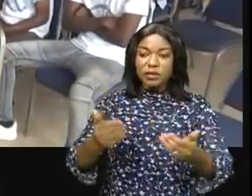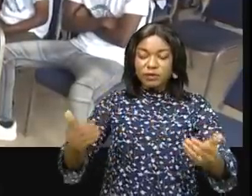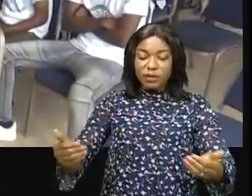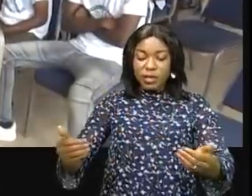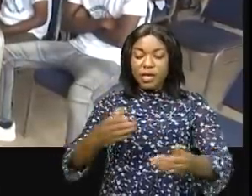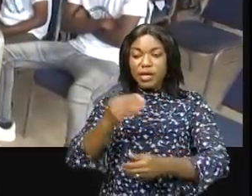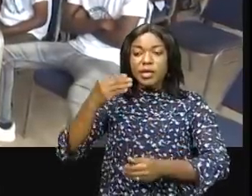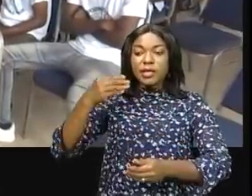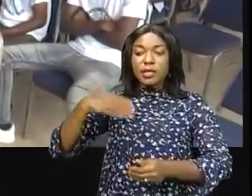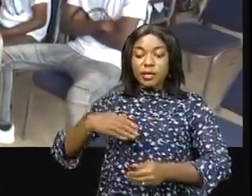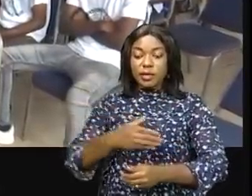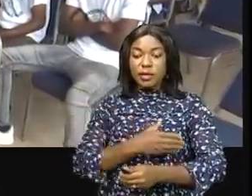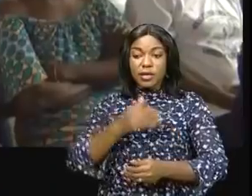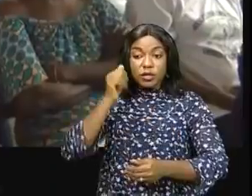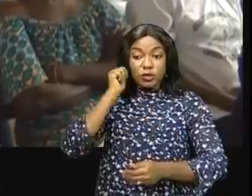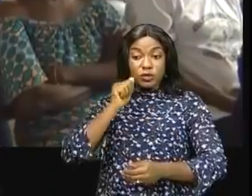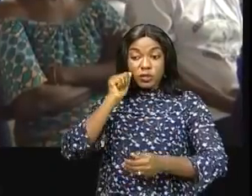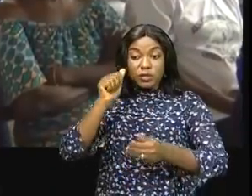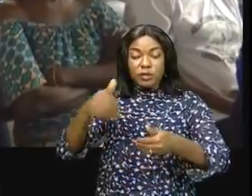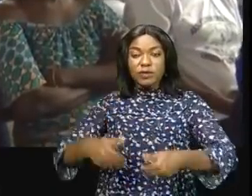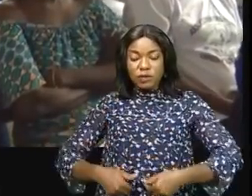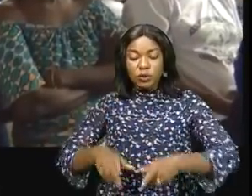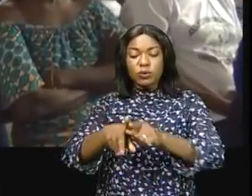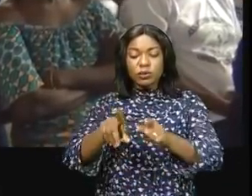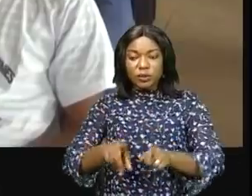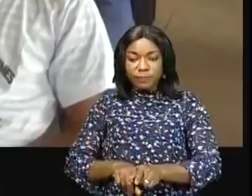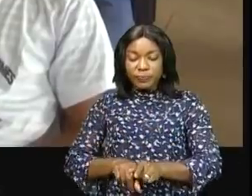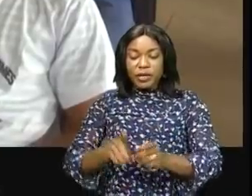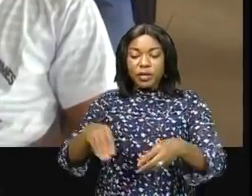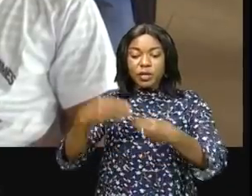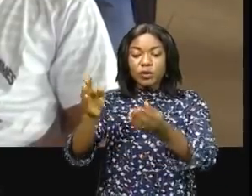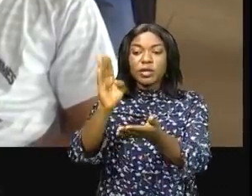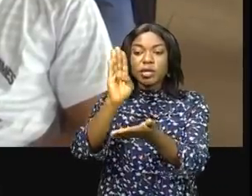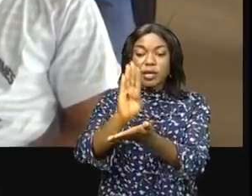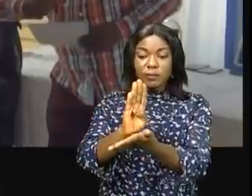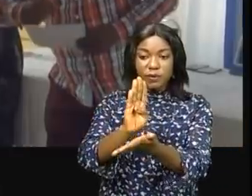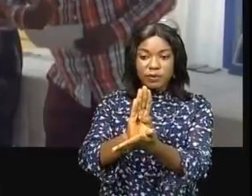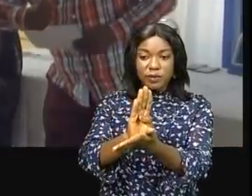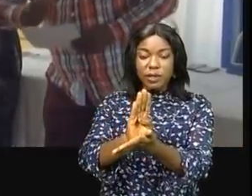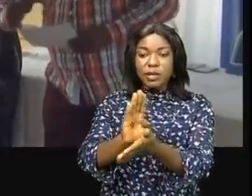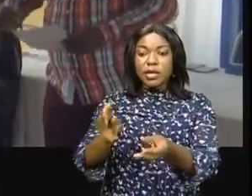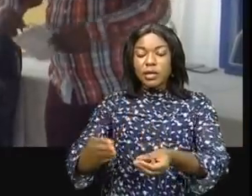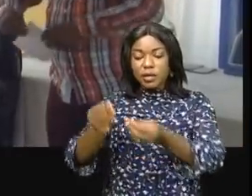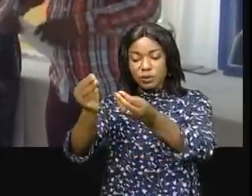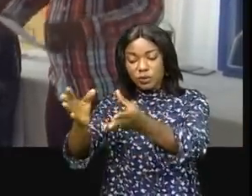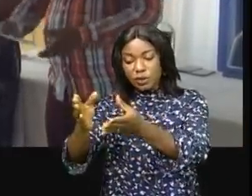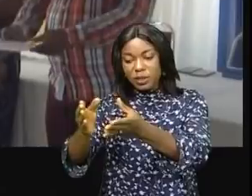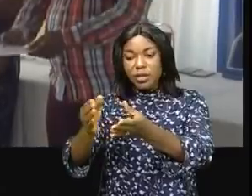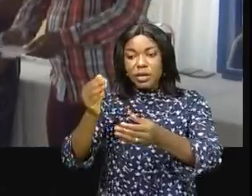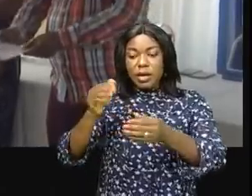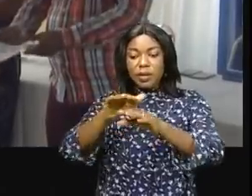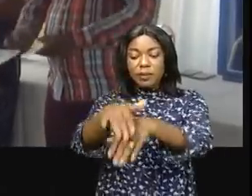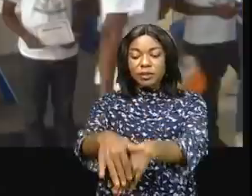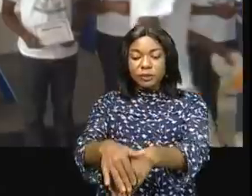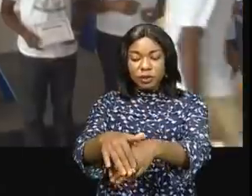danger, exposées à la vulnérabilité. La cérémonie des remises des brevets de participation a eu lieu en présence du bourgomestre adjoint de